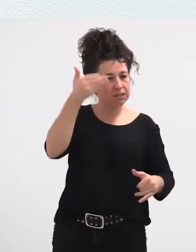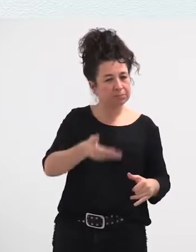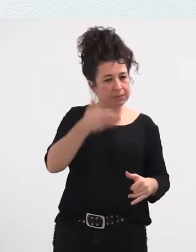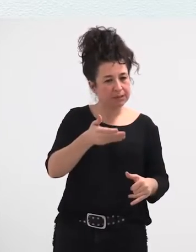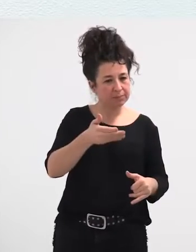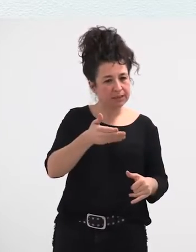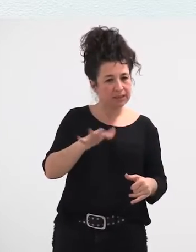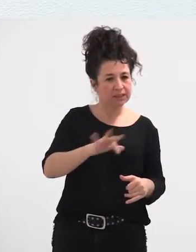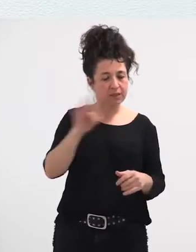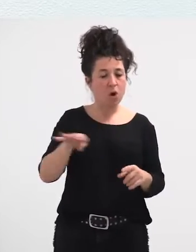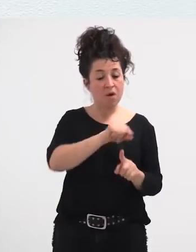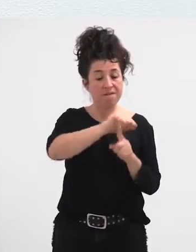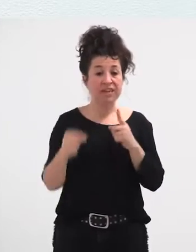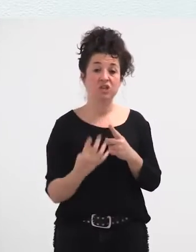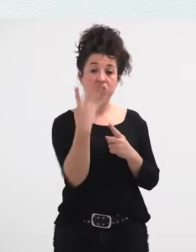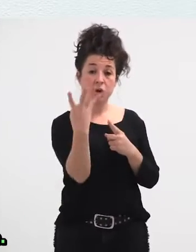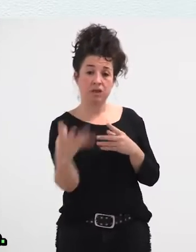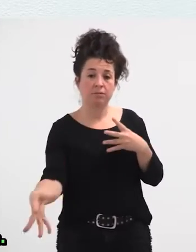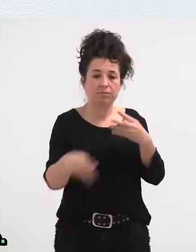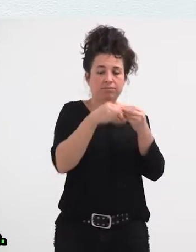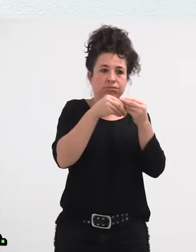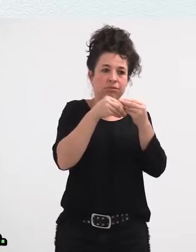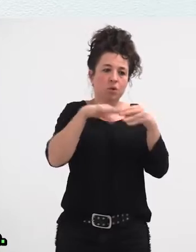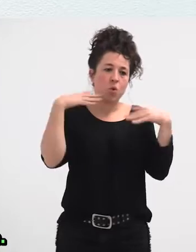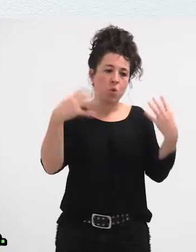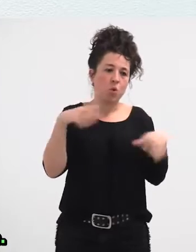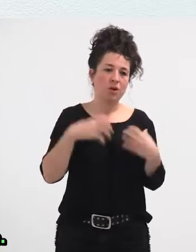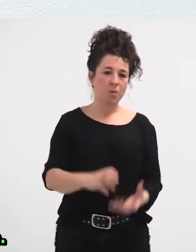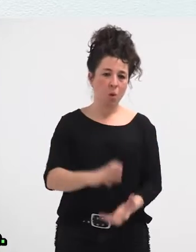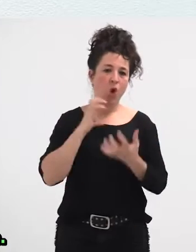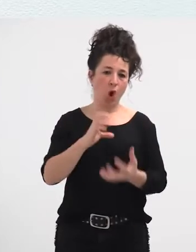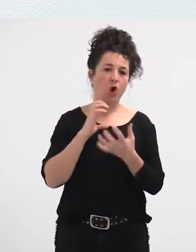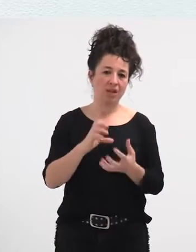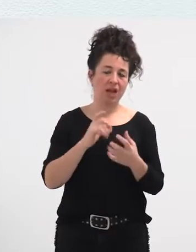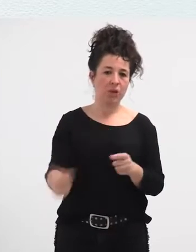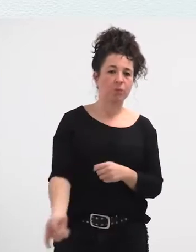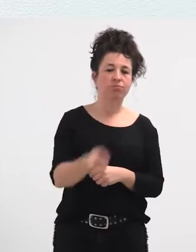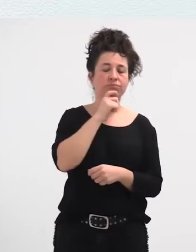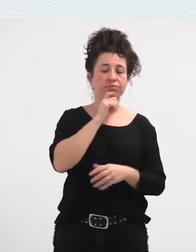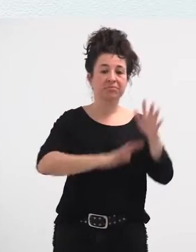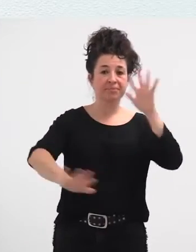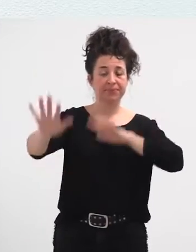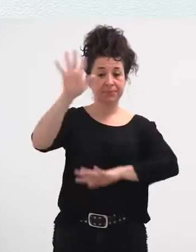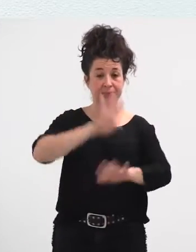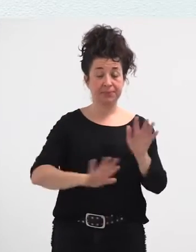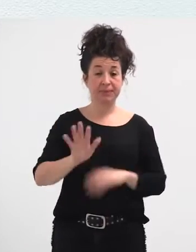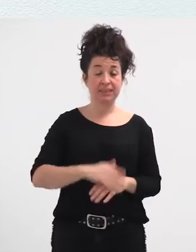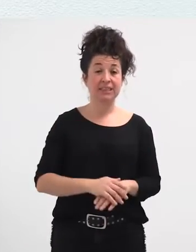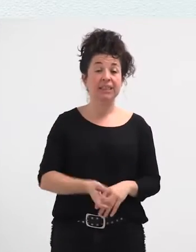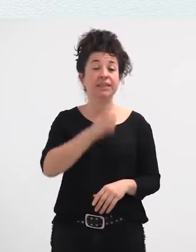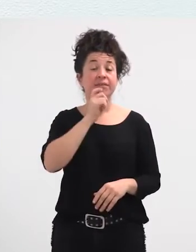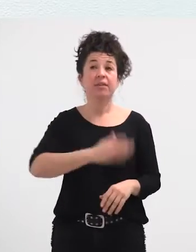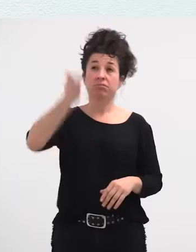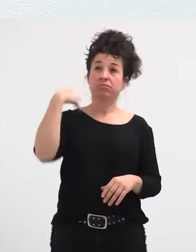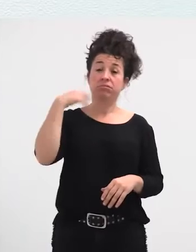erantxi lau aldagai horiek, puf, hor sortu den koktela, konplikatua da. Konplikatua da horrein dela hogeita bi